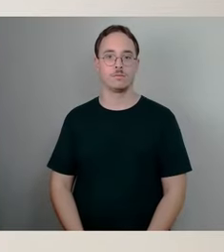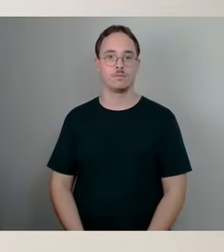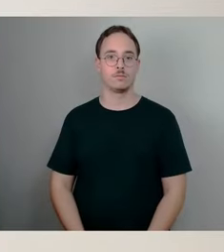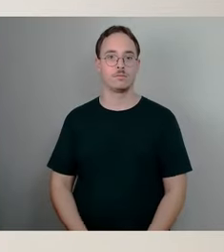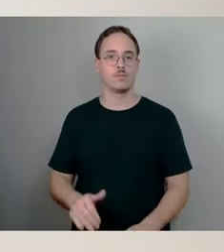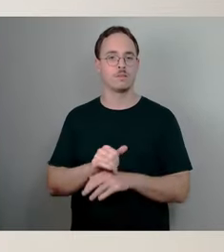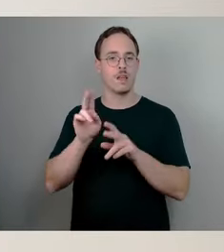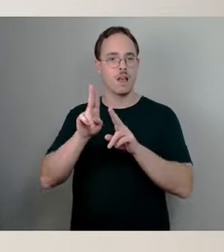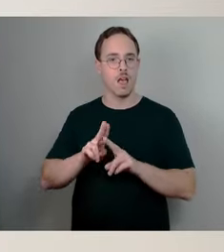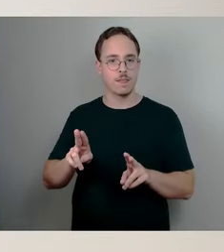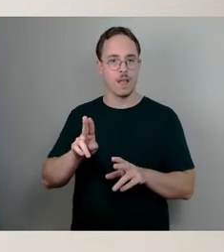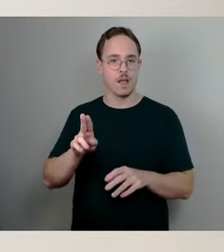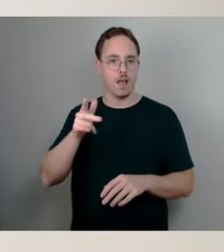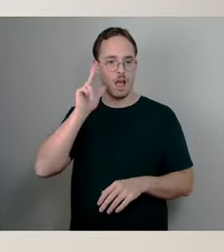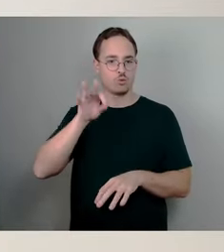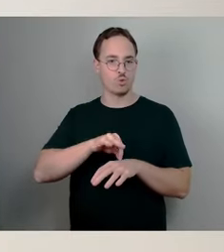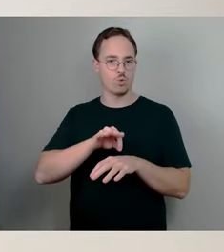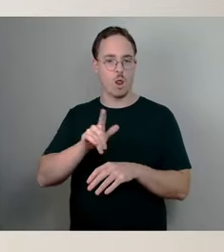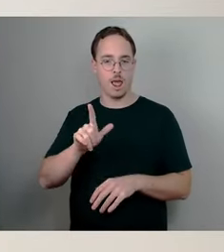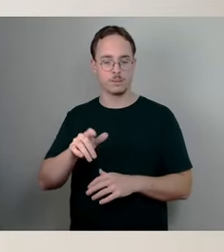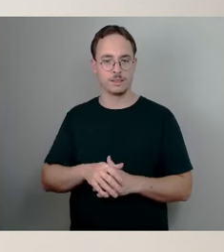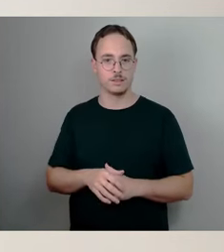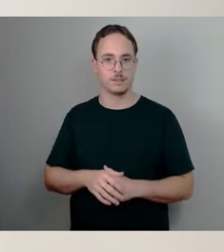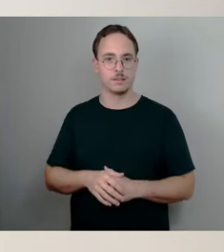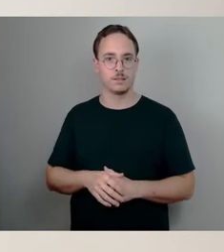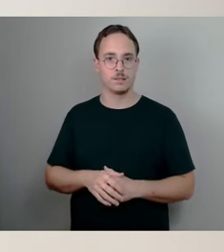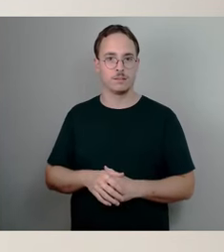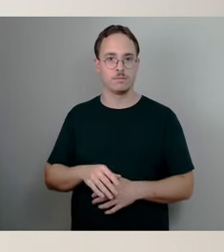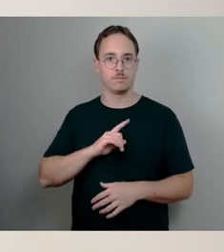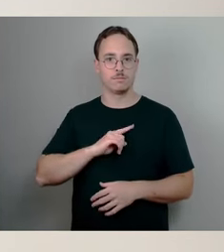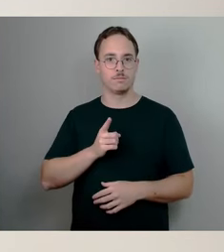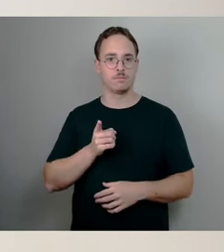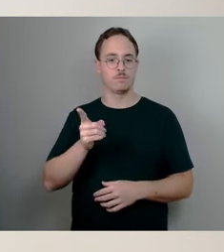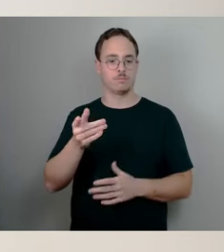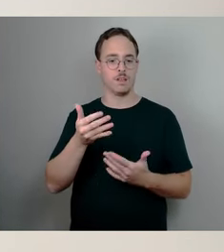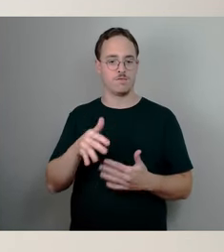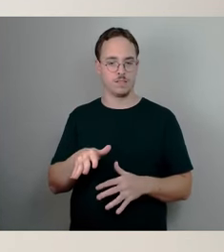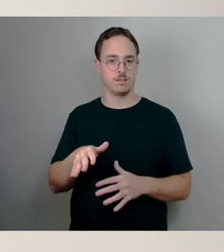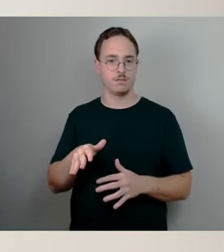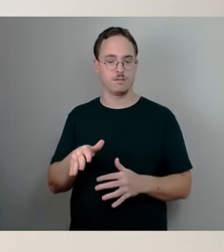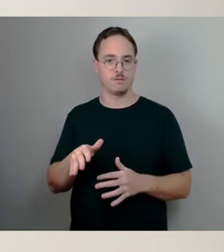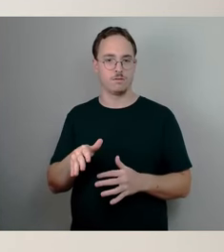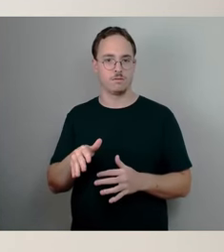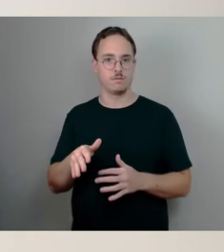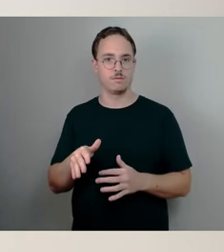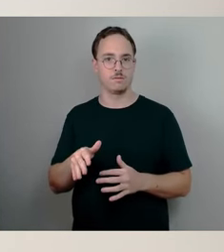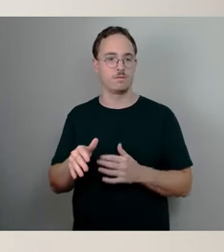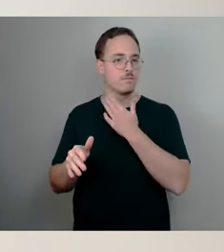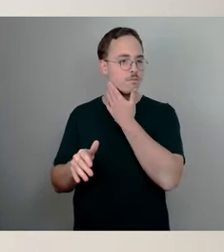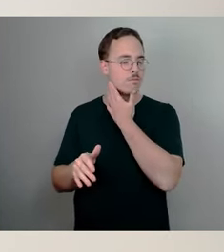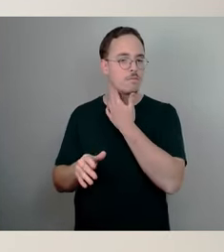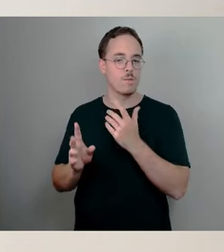gerade gesagt haben. Sie haben als zuständiger Finanzbürgermeister auch darauf geachtet, dass ein Entwurf vorgelegt ist, der zum Schluss